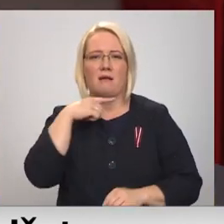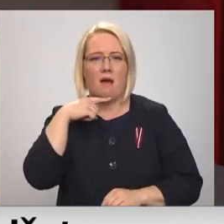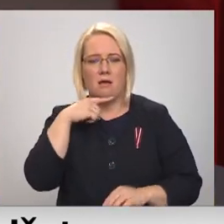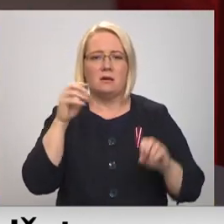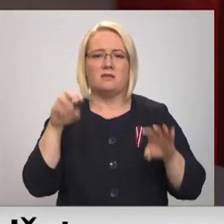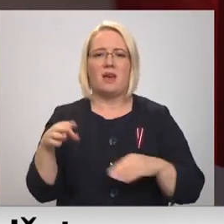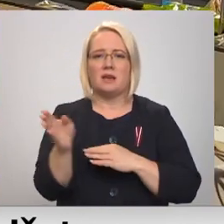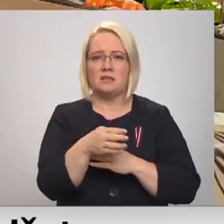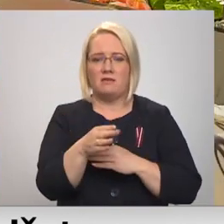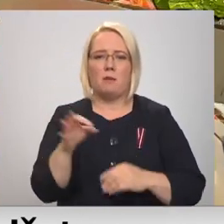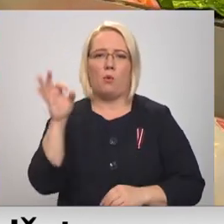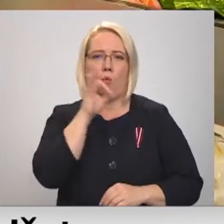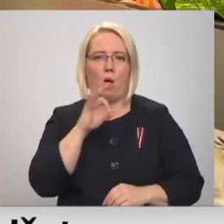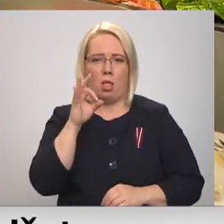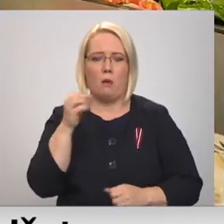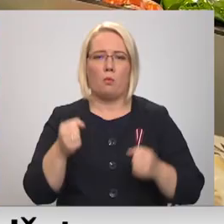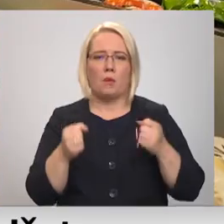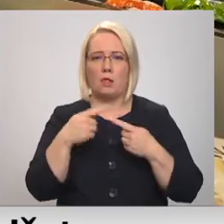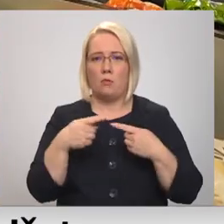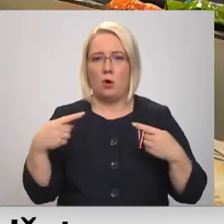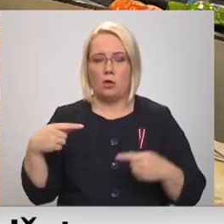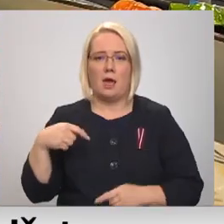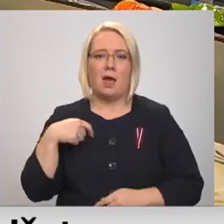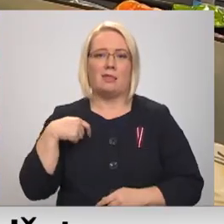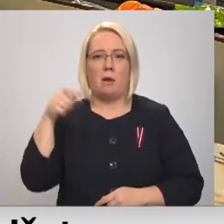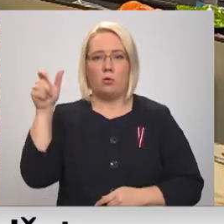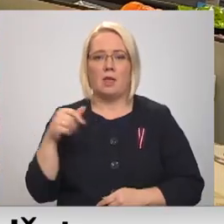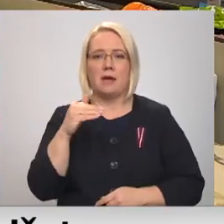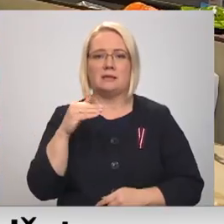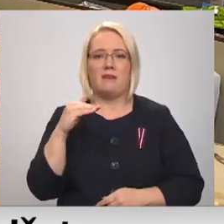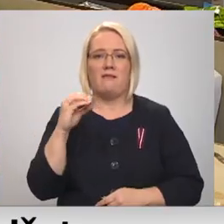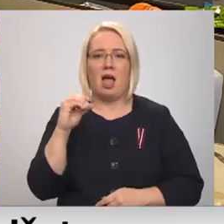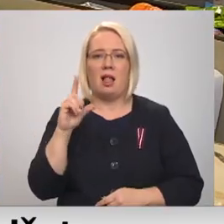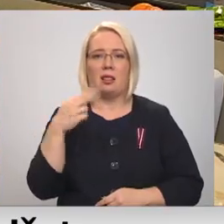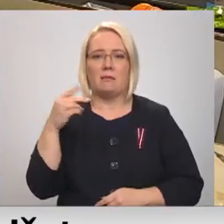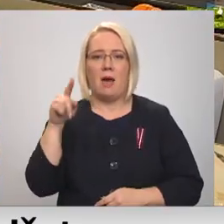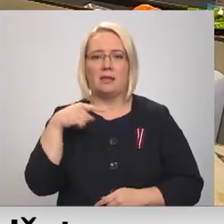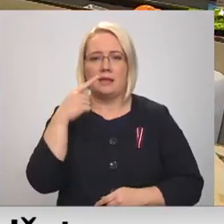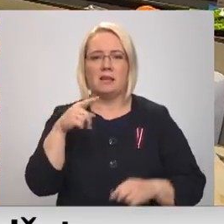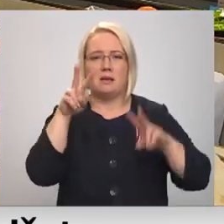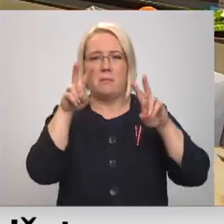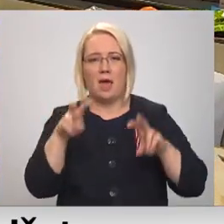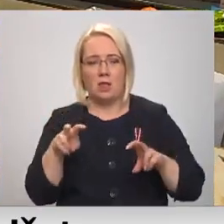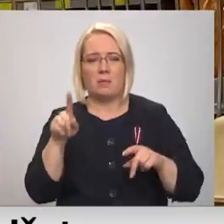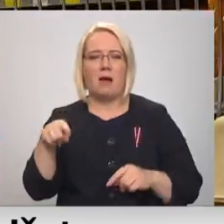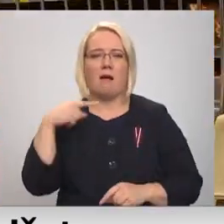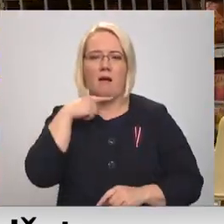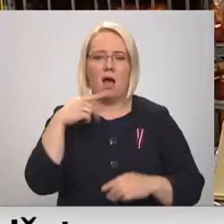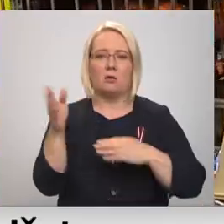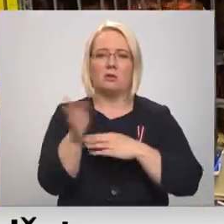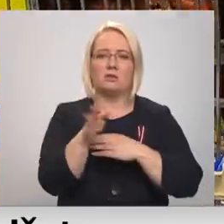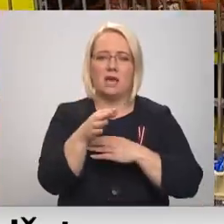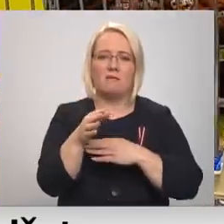svaigām zivīm, olām un piena produktiem. Deputāts Krišķānis Feltmans atsaucās uz pētījumu, ka gaļas un zivju produktus iekādājas cilvēka ar